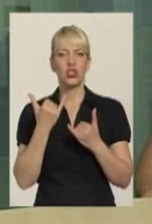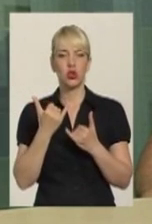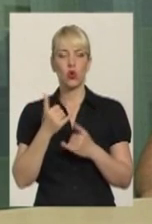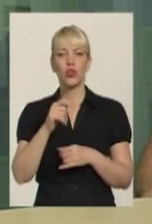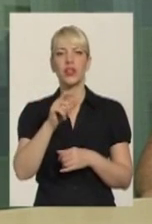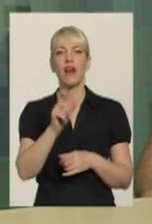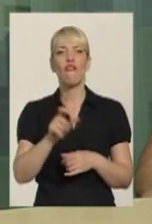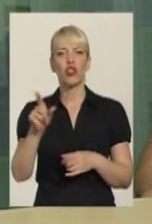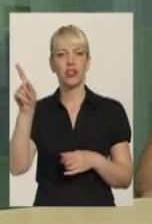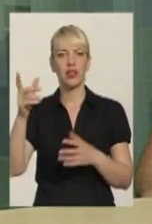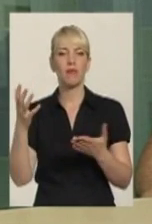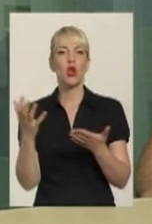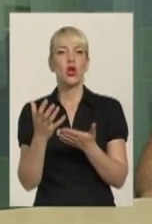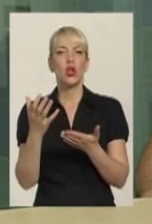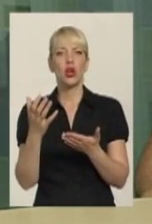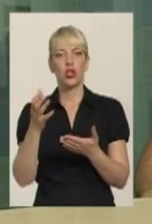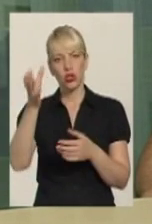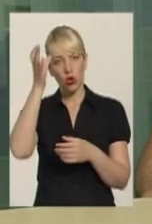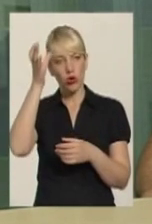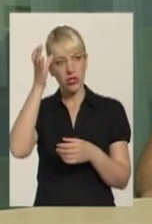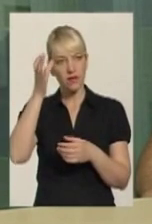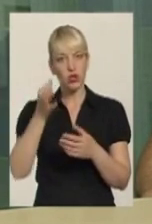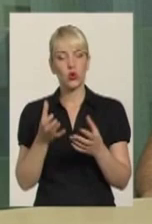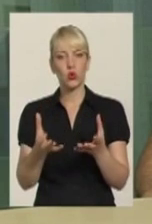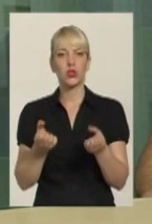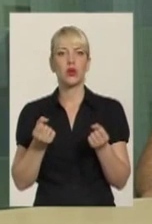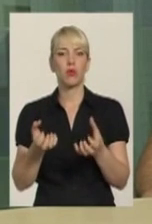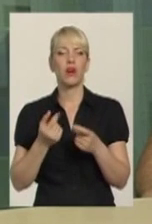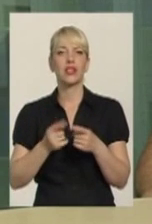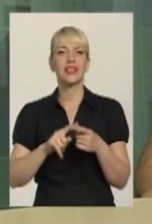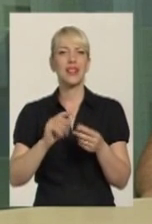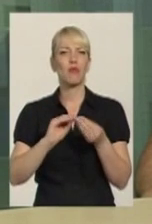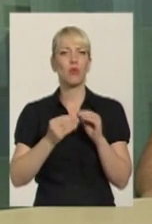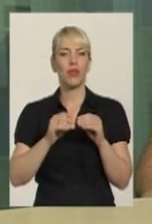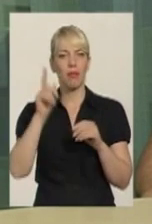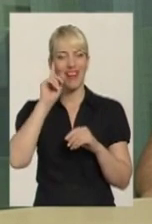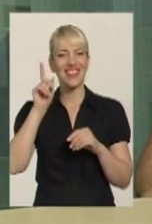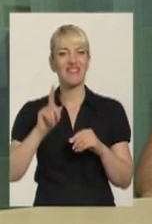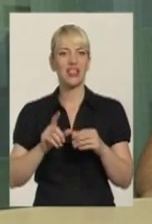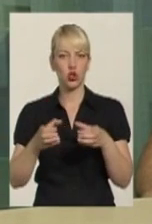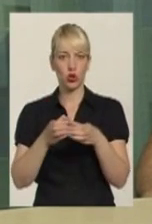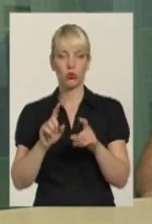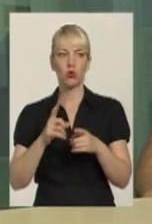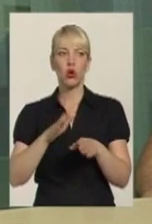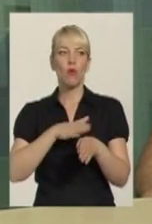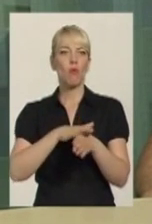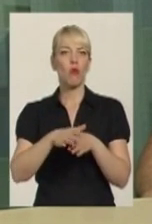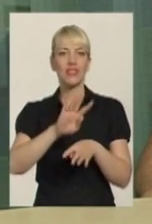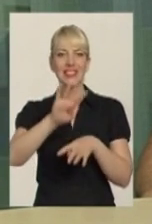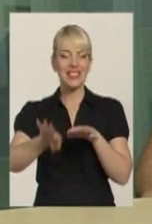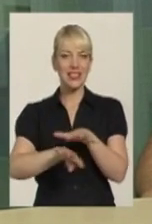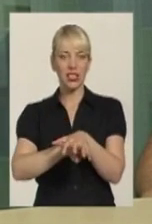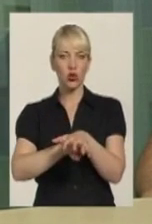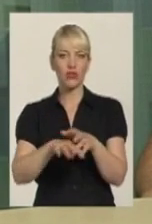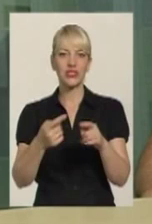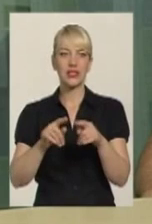освіту, і це саме головна така проблема єврейської громади, тому що вона повністю інтегрована в ті